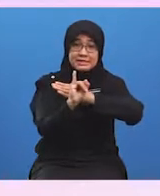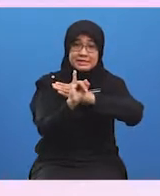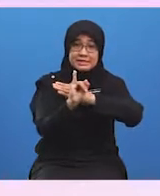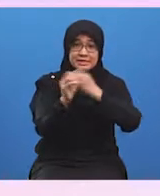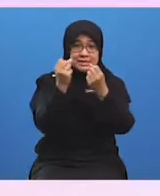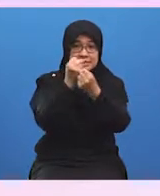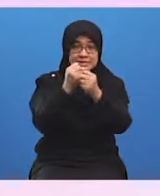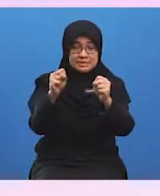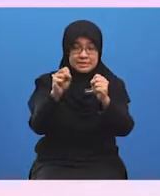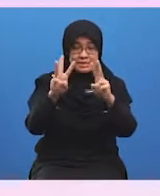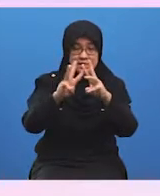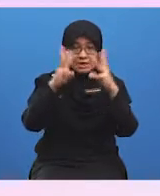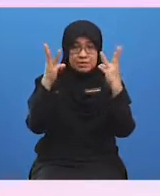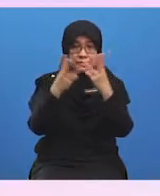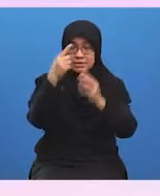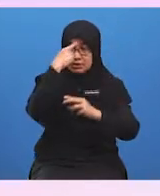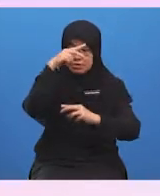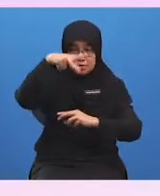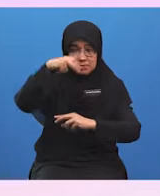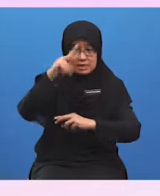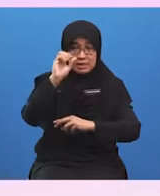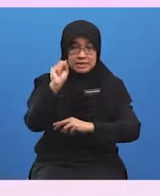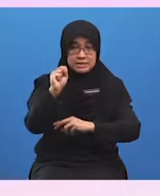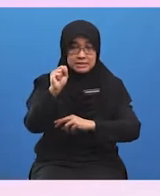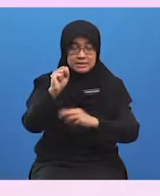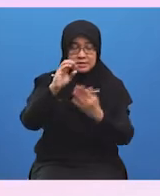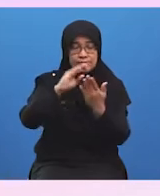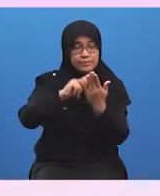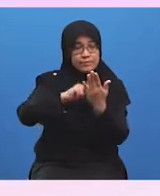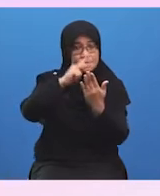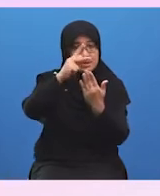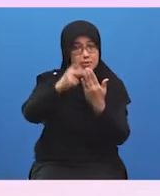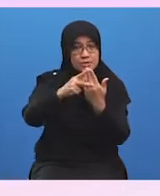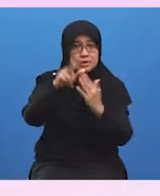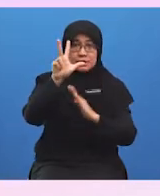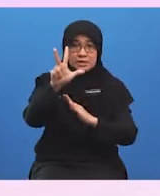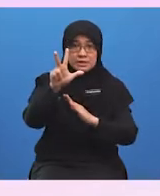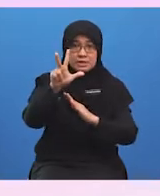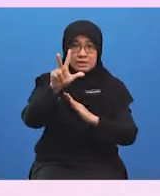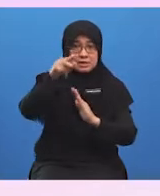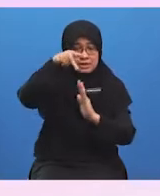Program ketiga, Program Pembangunan Pemasaran.